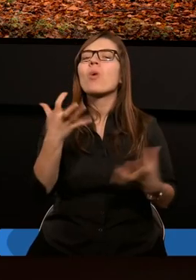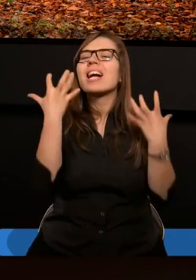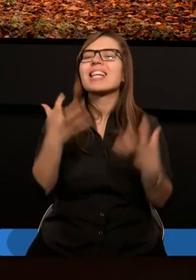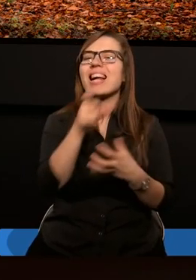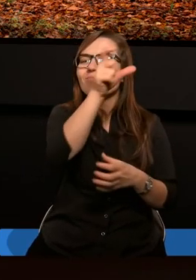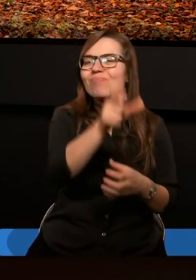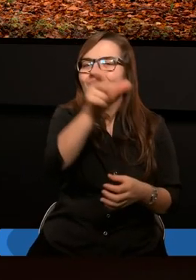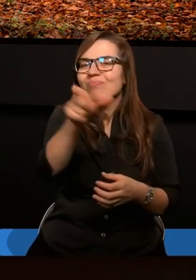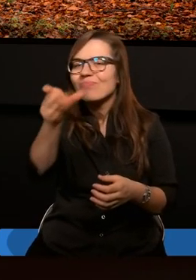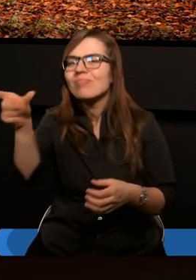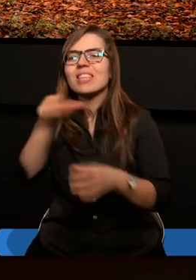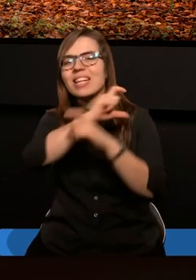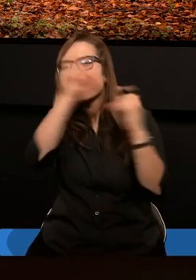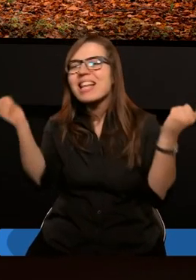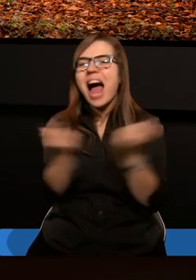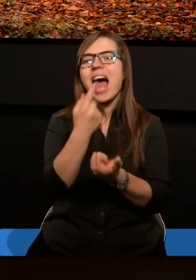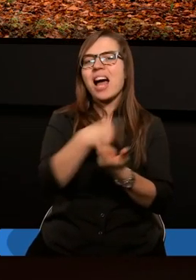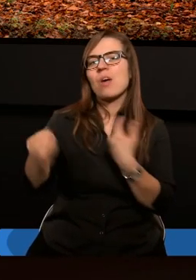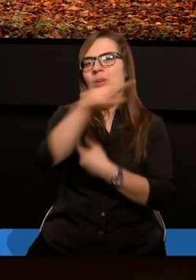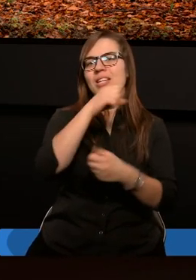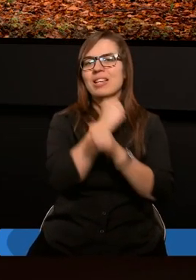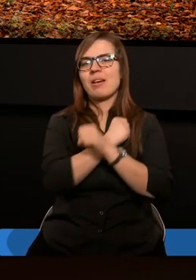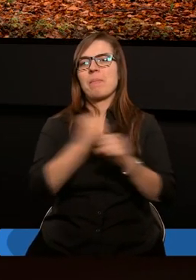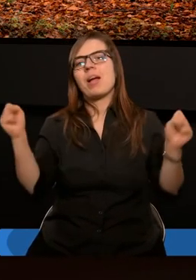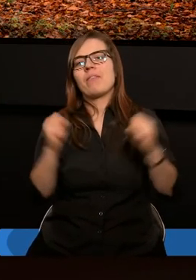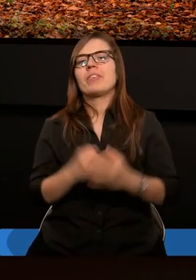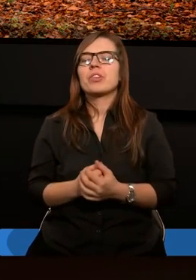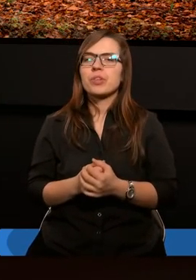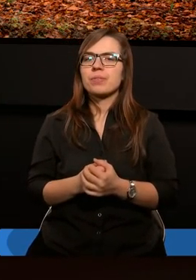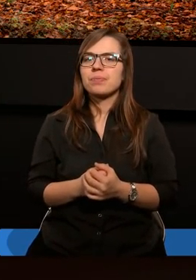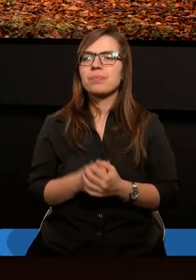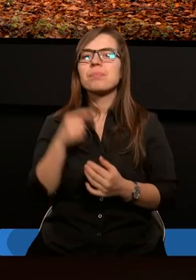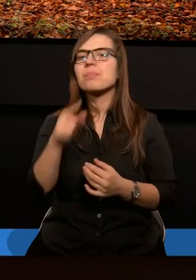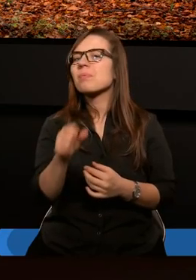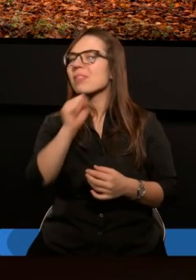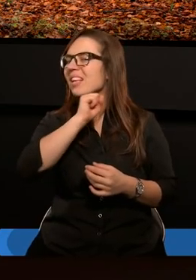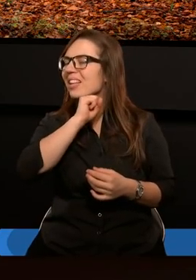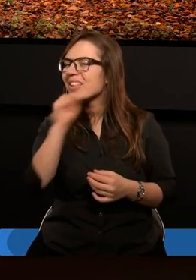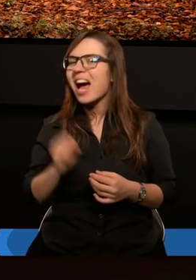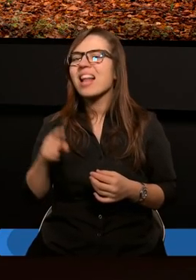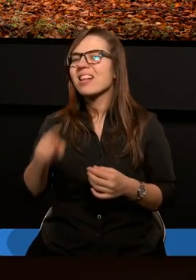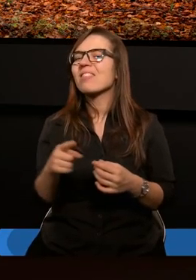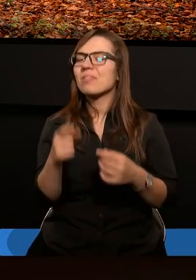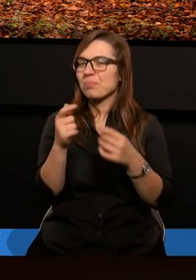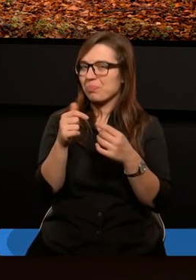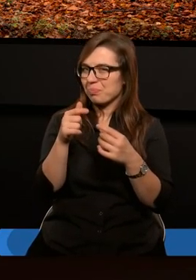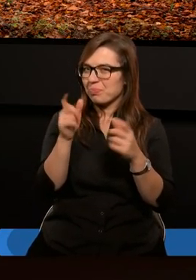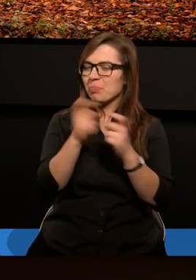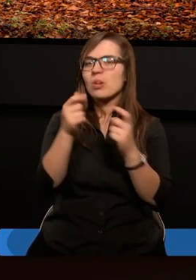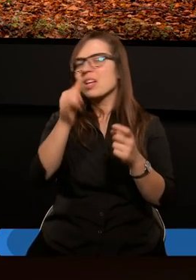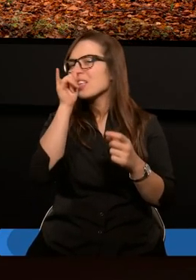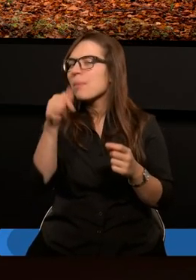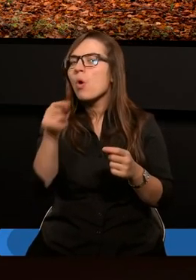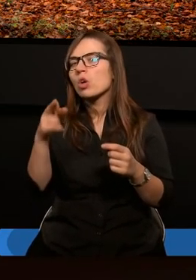wszystkich ludzi. W tym kontekście żadnych takich wersetów nie możemy